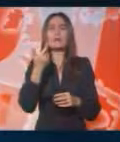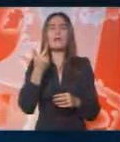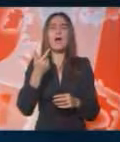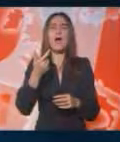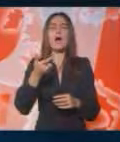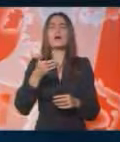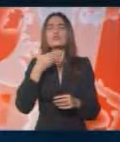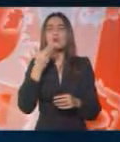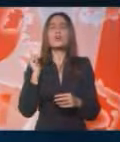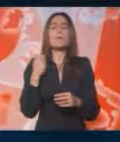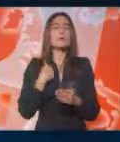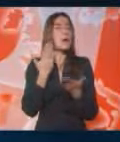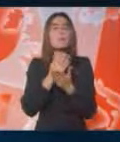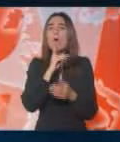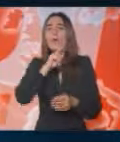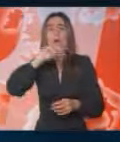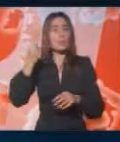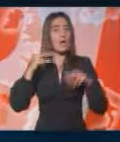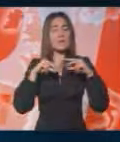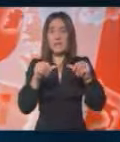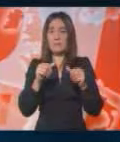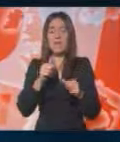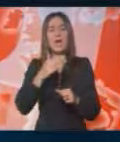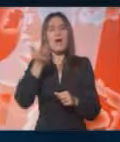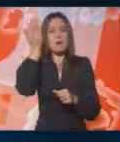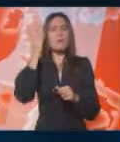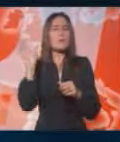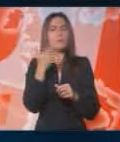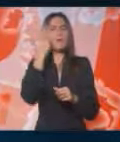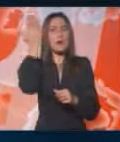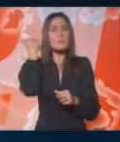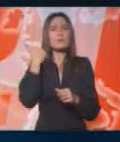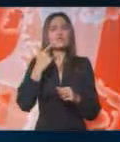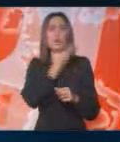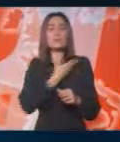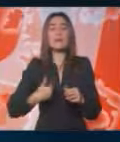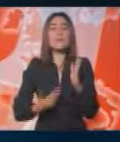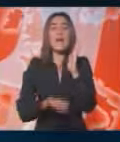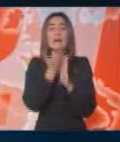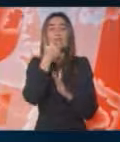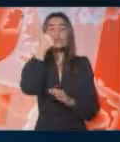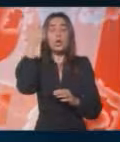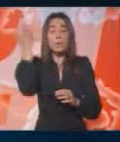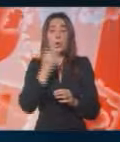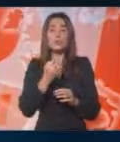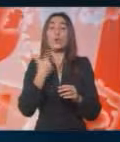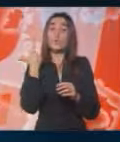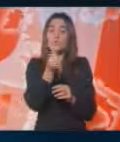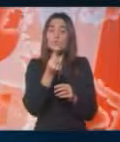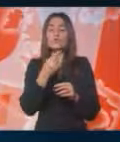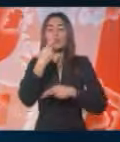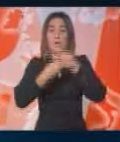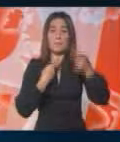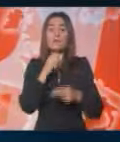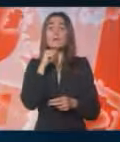Češka, Poljska, bilo koja druga zemlja van bivšo Jugoslavije su imali rast od preko 100%, udvostručile su nivo proizvodnje